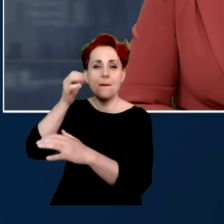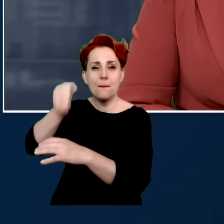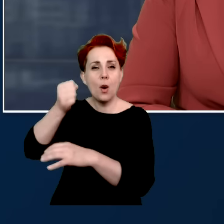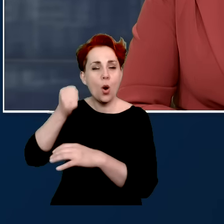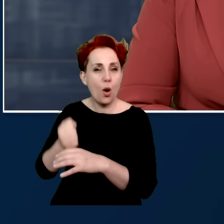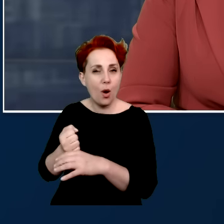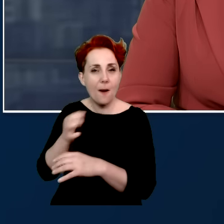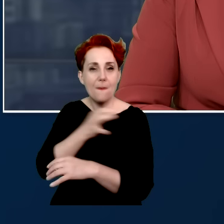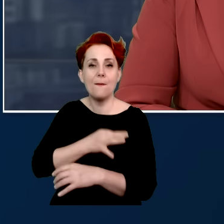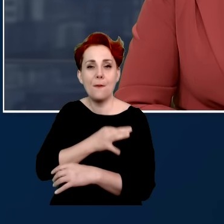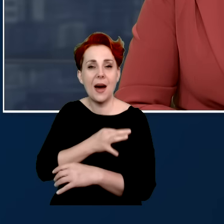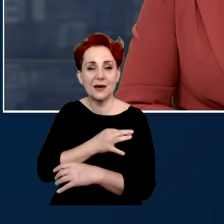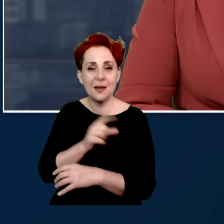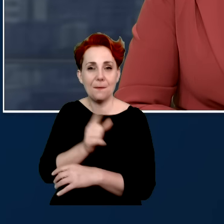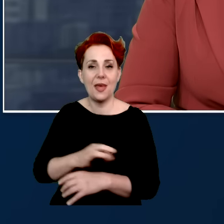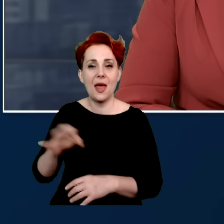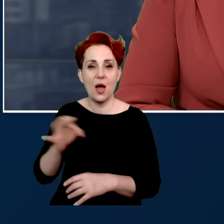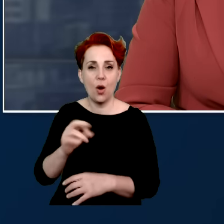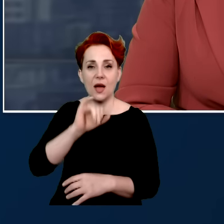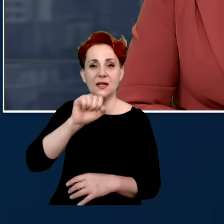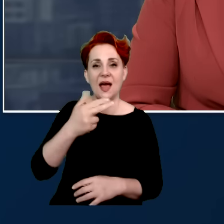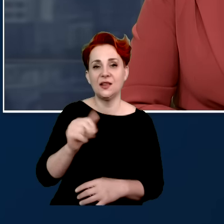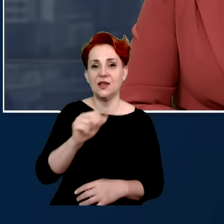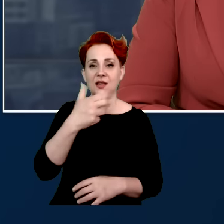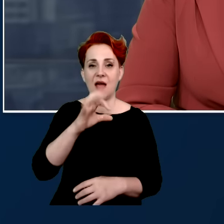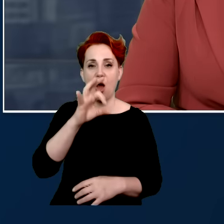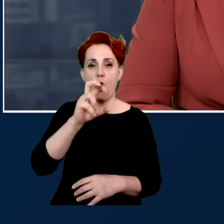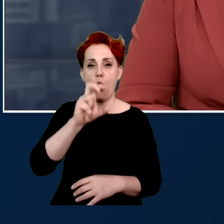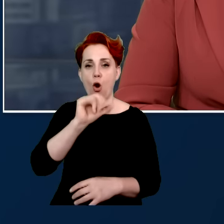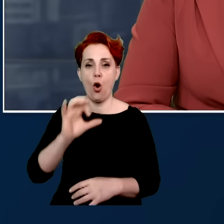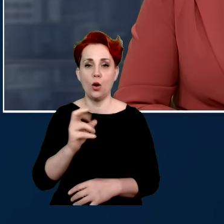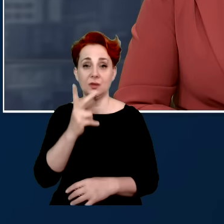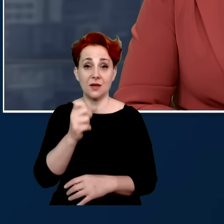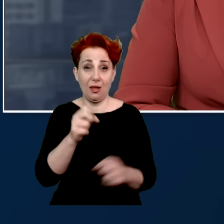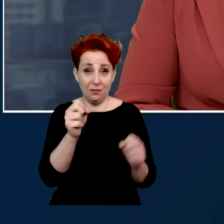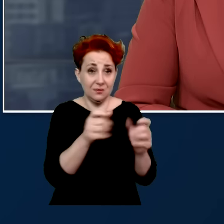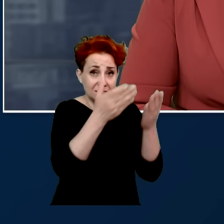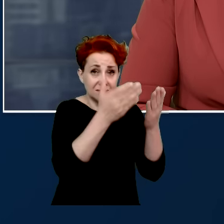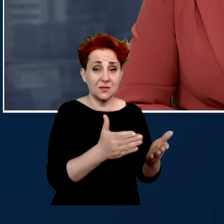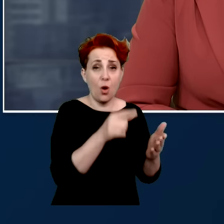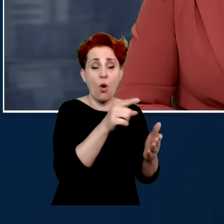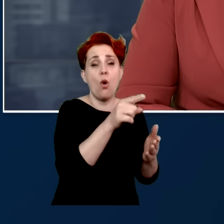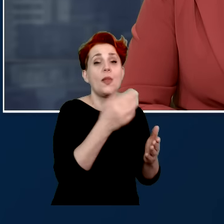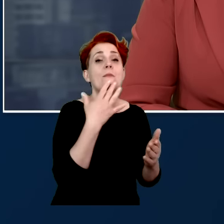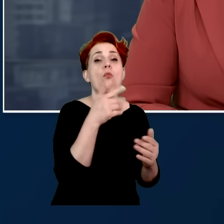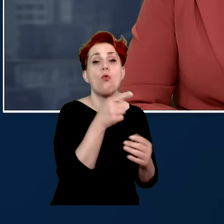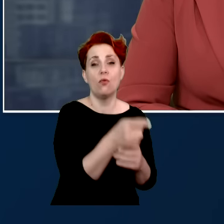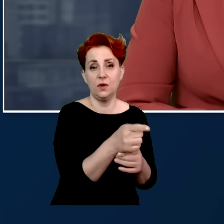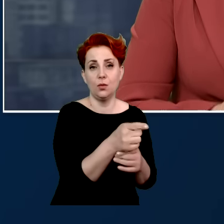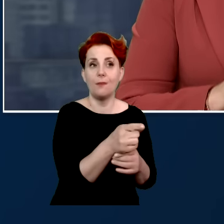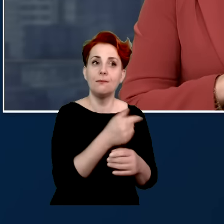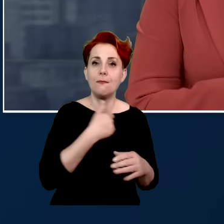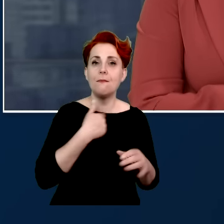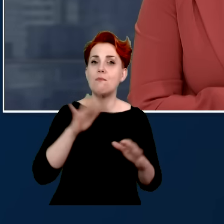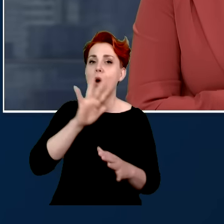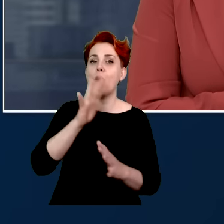partii pana premiera Donalda Tuska Janina Ochońska. To jest dokładnie ta sama osoba, która mówiła o tym, że w polskich